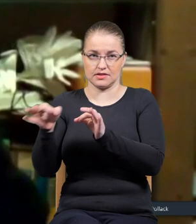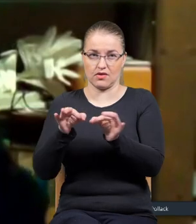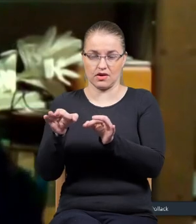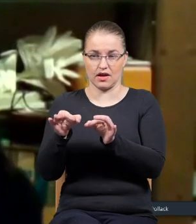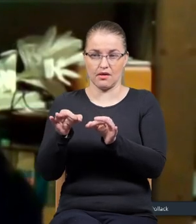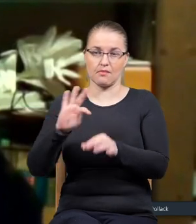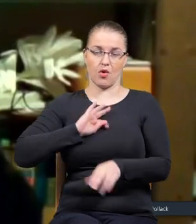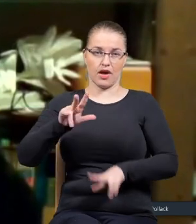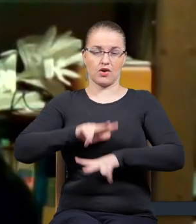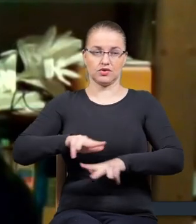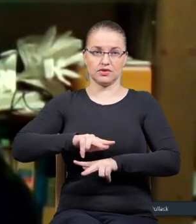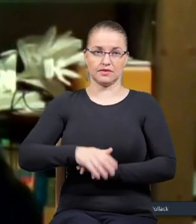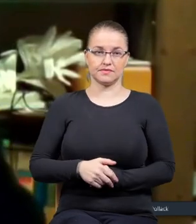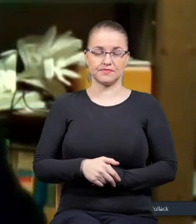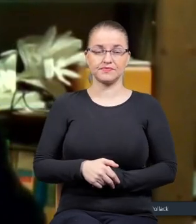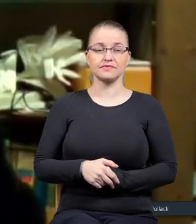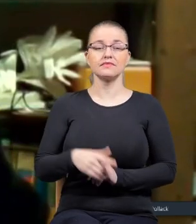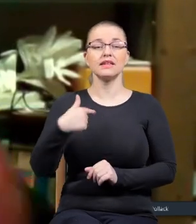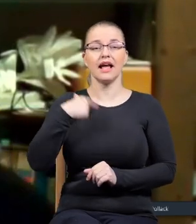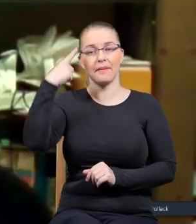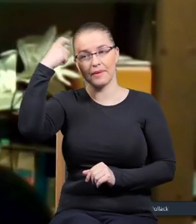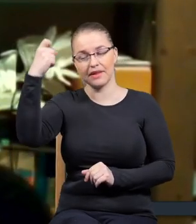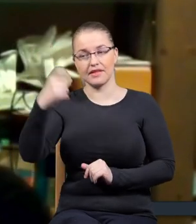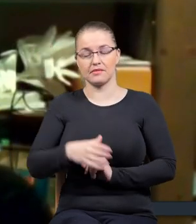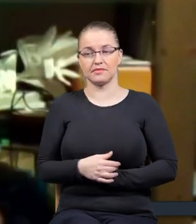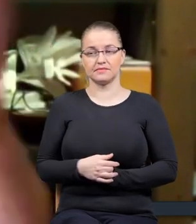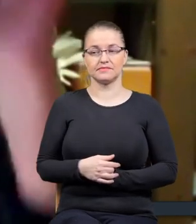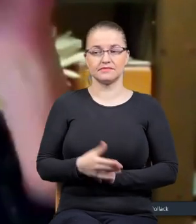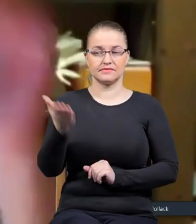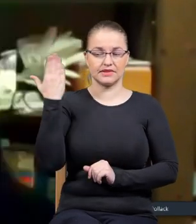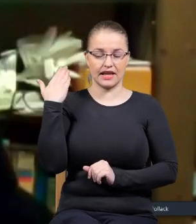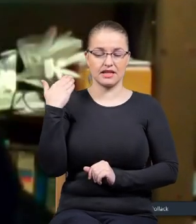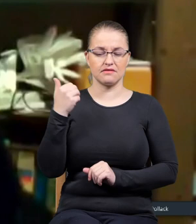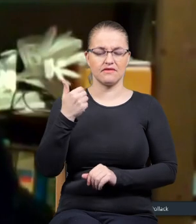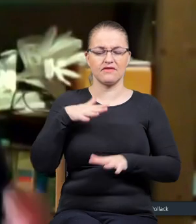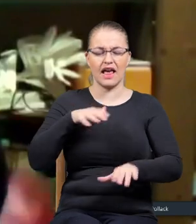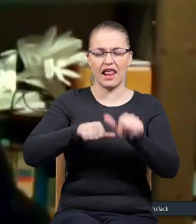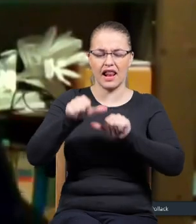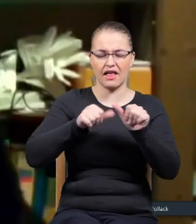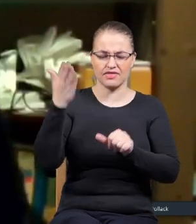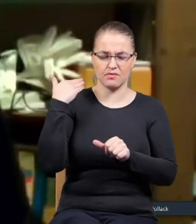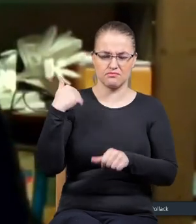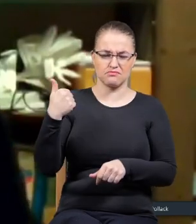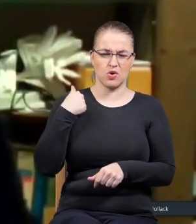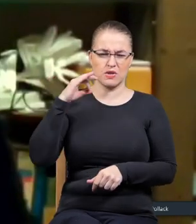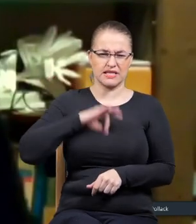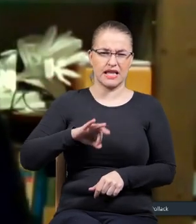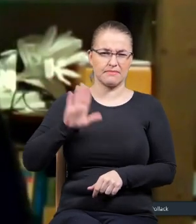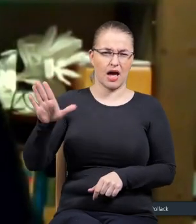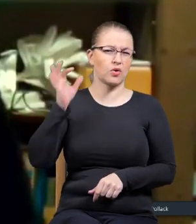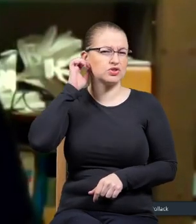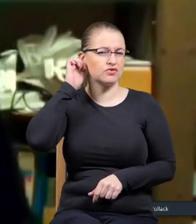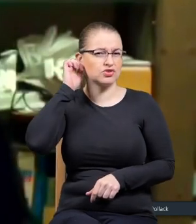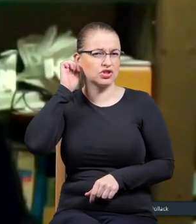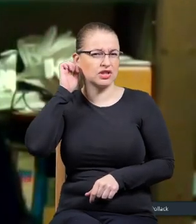mojej rodziny. Ja to pamiętam kiedyś, wiele lat temu, on wtedy miał jakąś dziewczynę